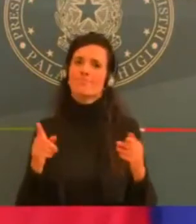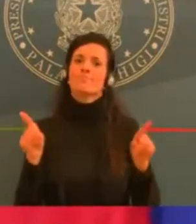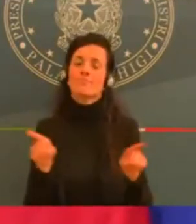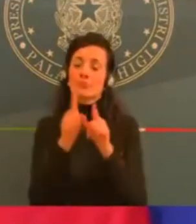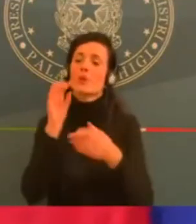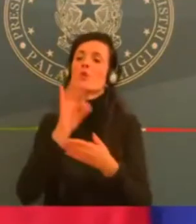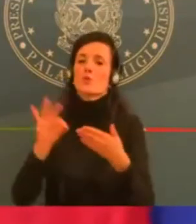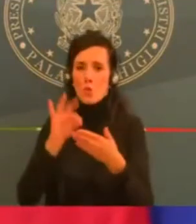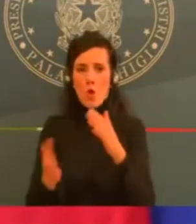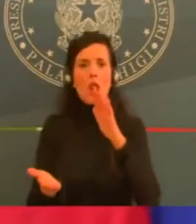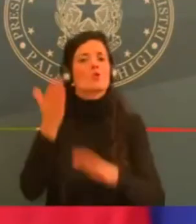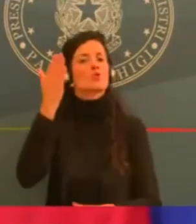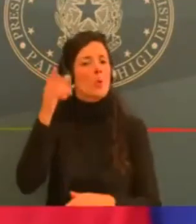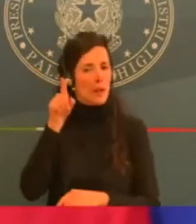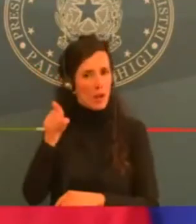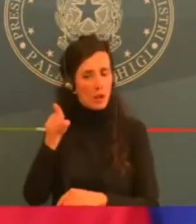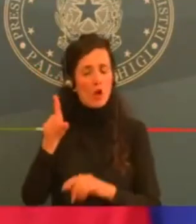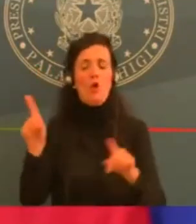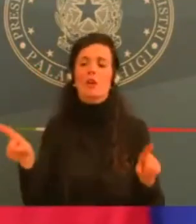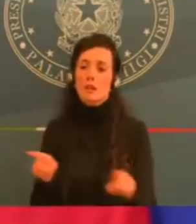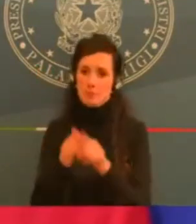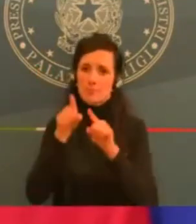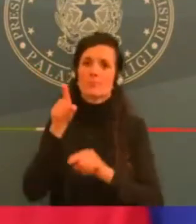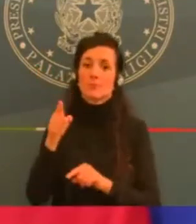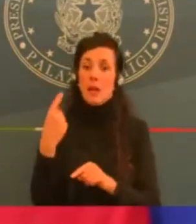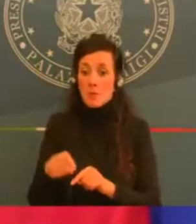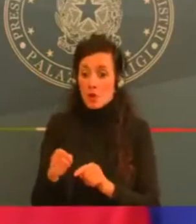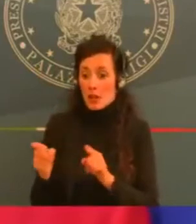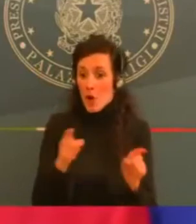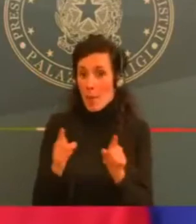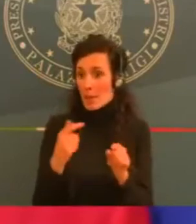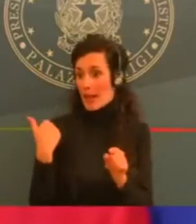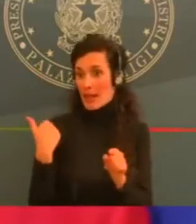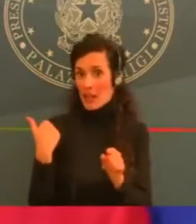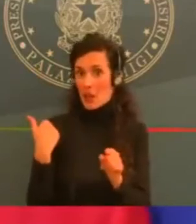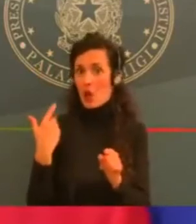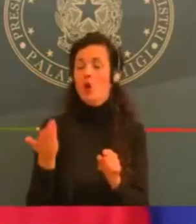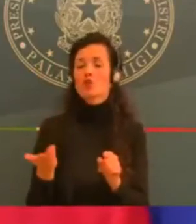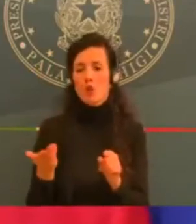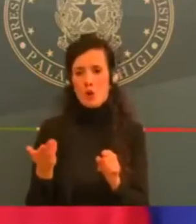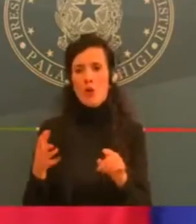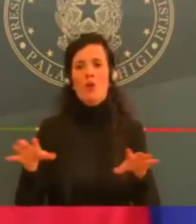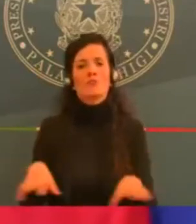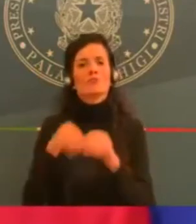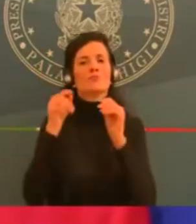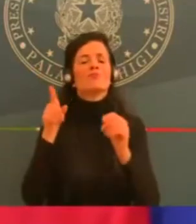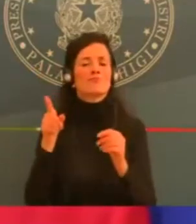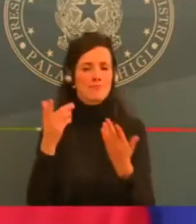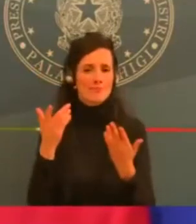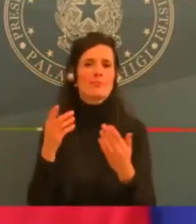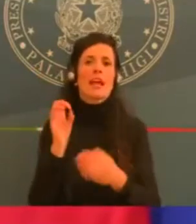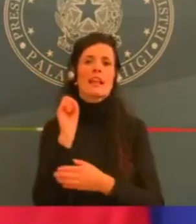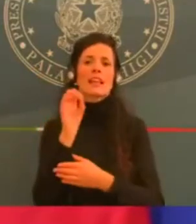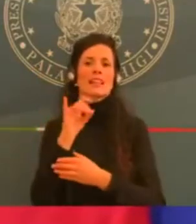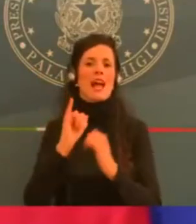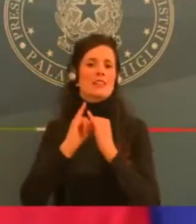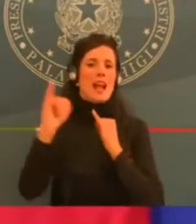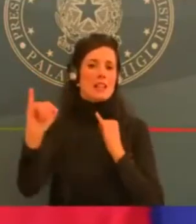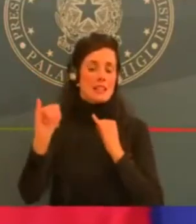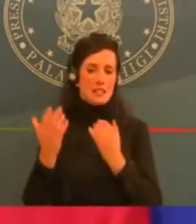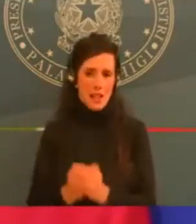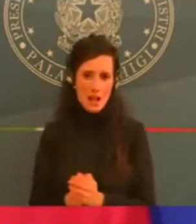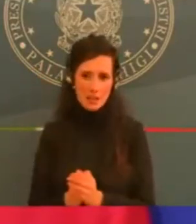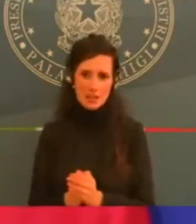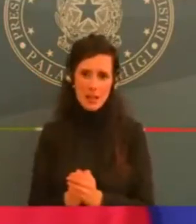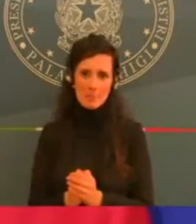distanza, perché anche per i nostri alunni di età più grande vogliamo ovviamente offrire anche a loro